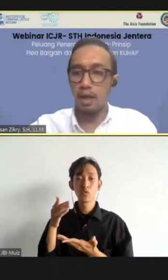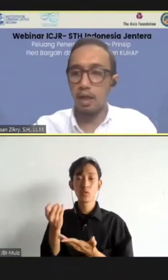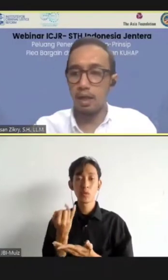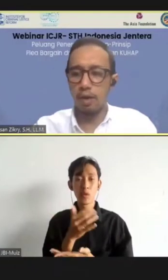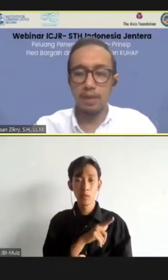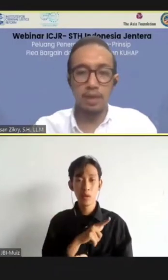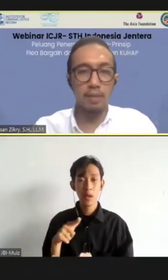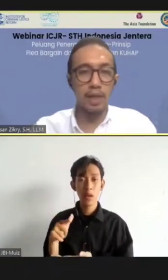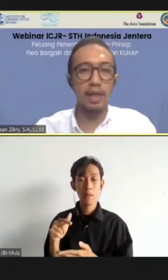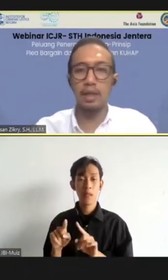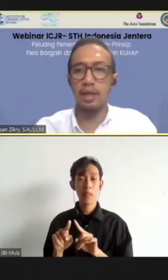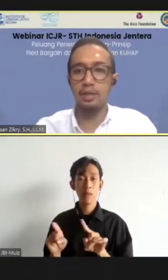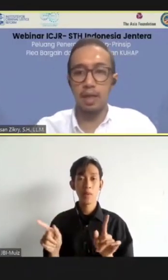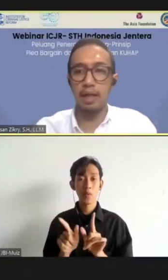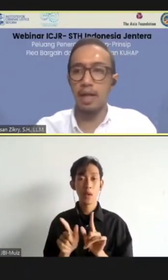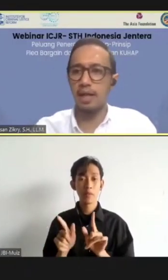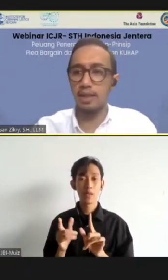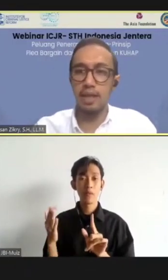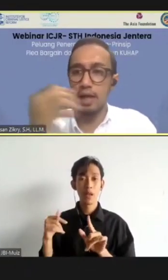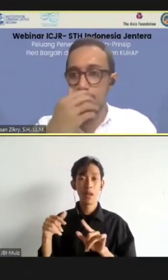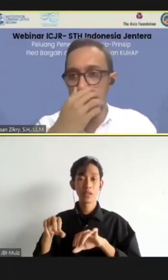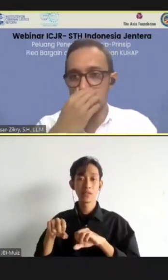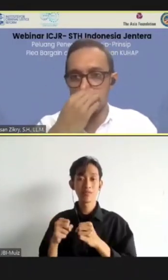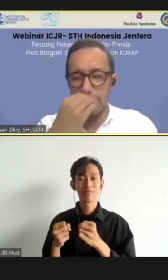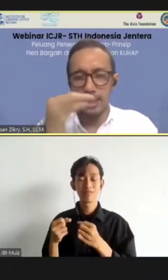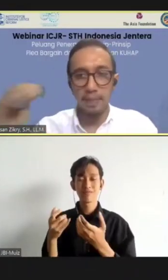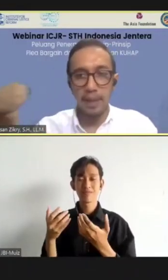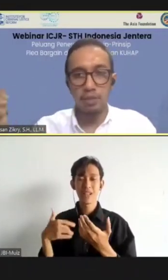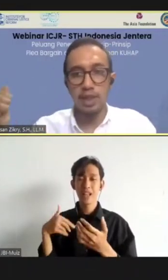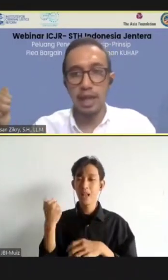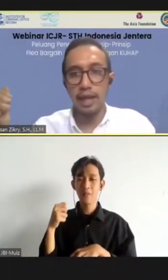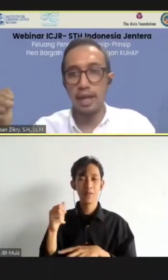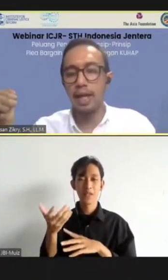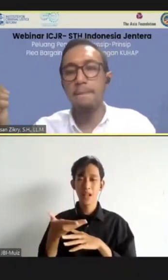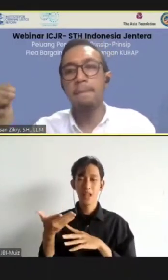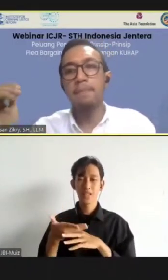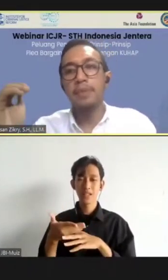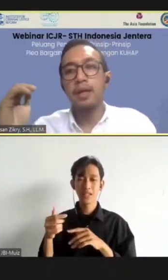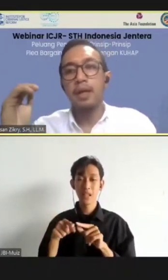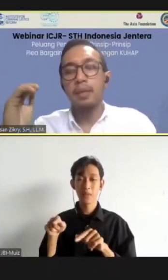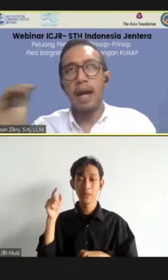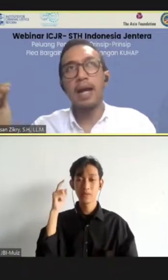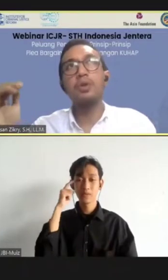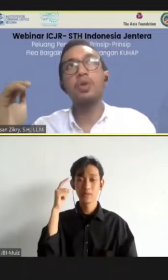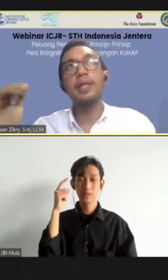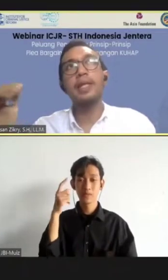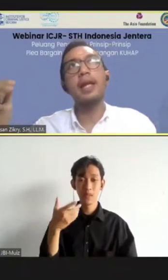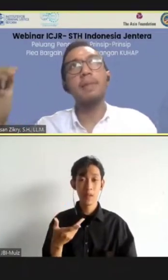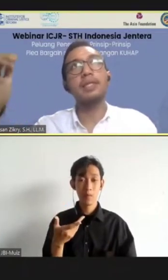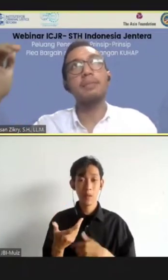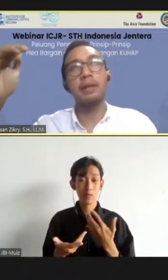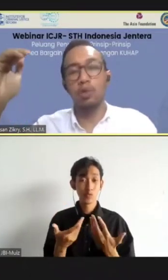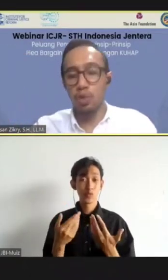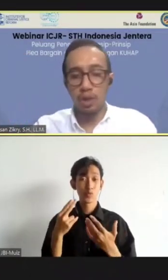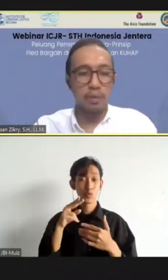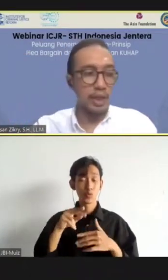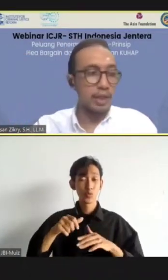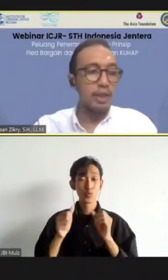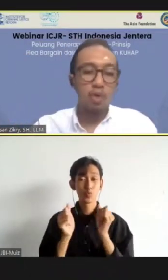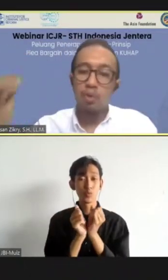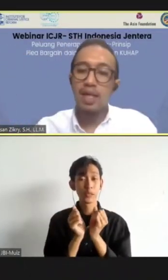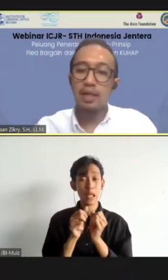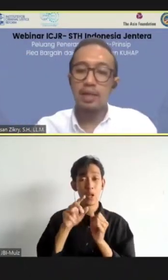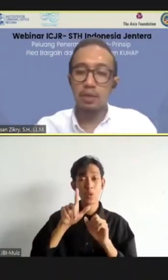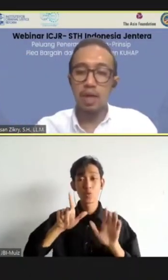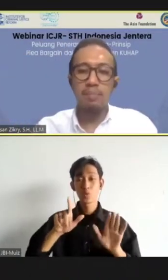Tapi, website-nya kemarin lagi crash berhari-hari, jadi saya nggak bisa akses. Tapi, asumsi saya adalah bahkan untuk pidana yang maksimal 7 tahun